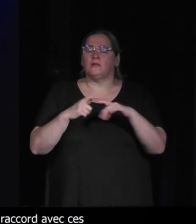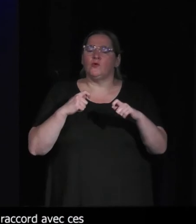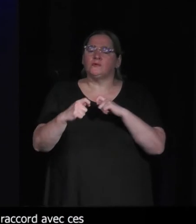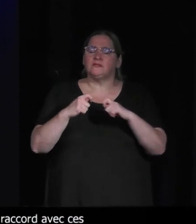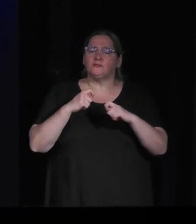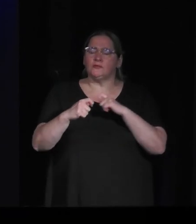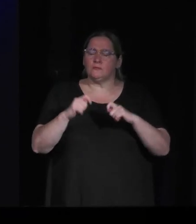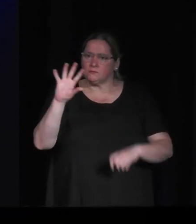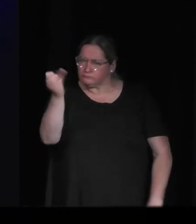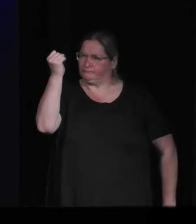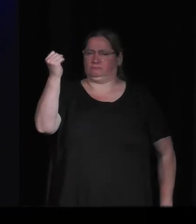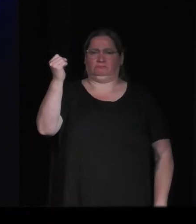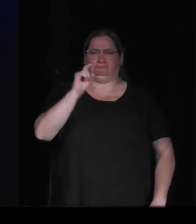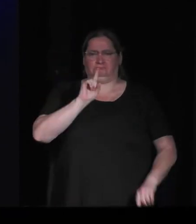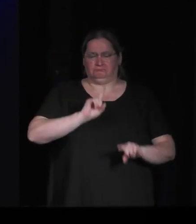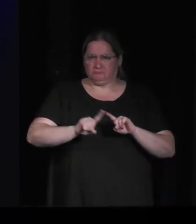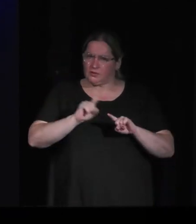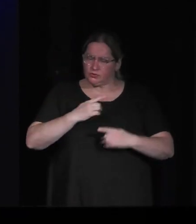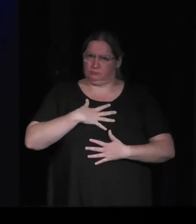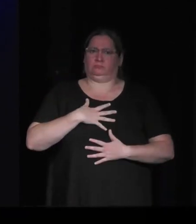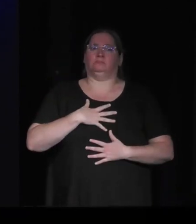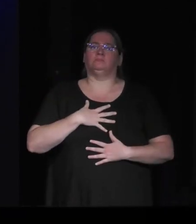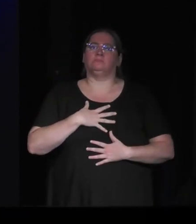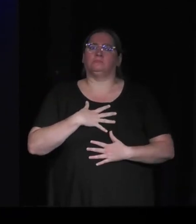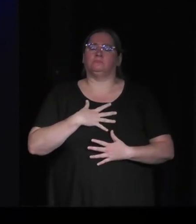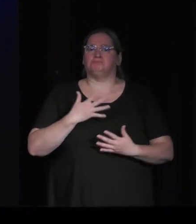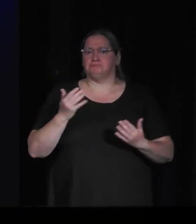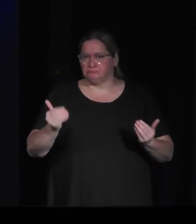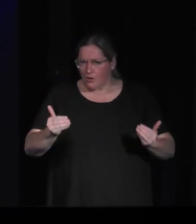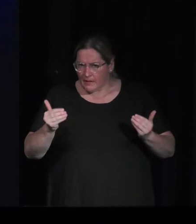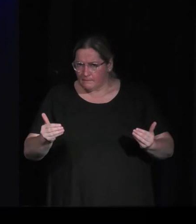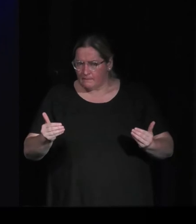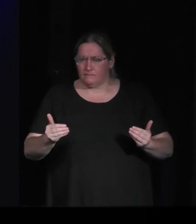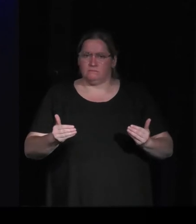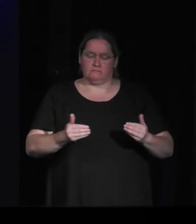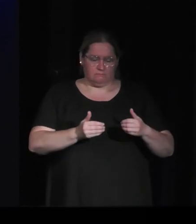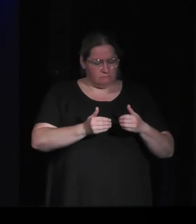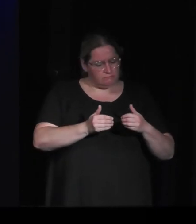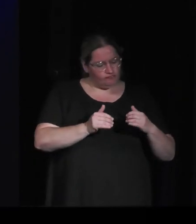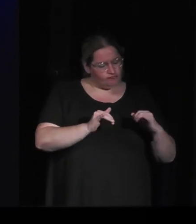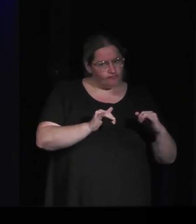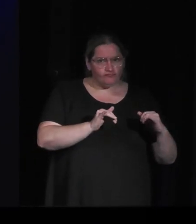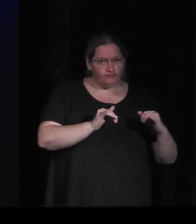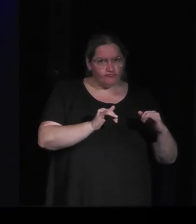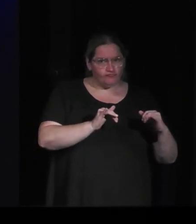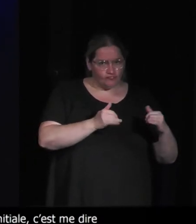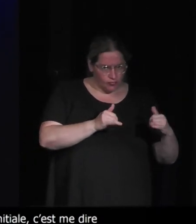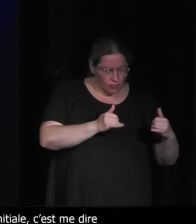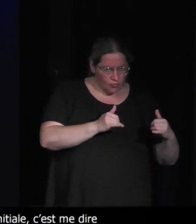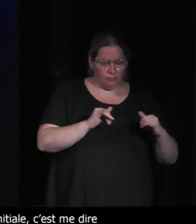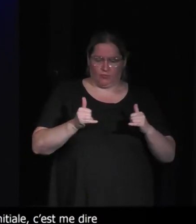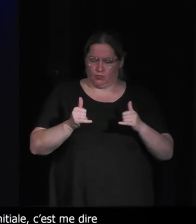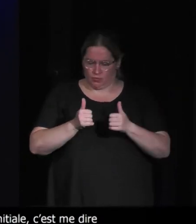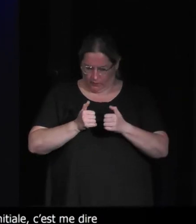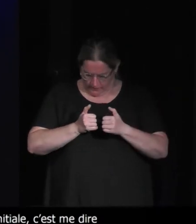'après tout, il y a déjà une histoire commune entre le jeu vidéo, le jeu, l'informatique,